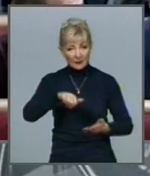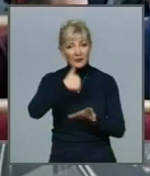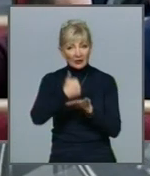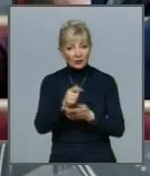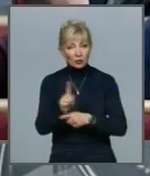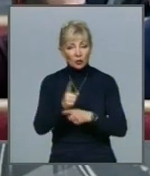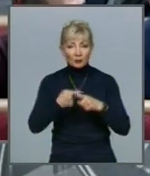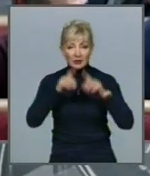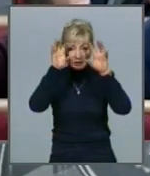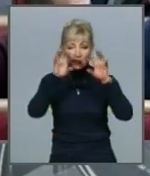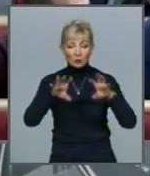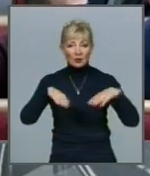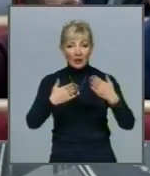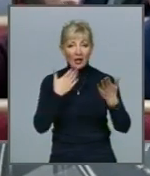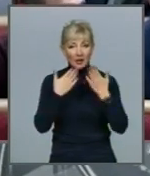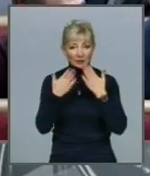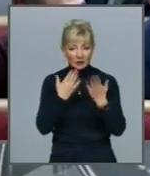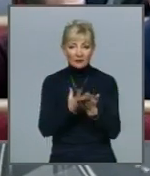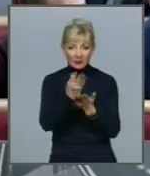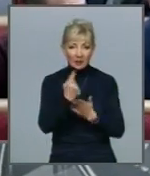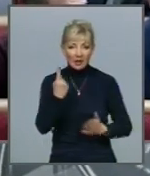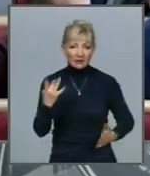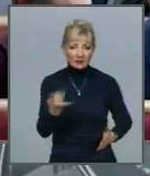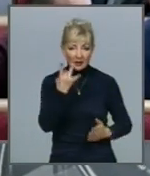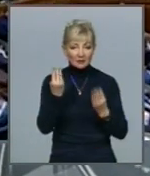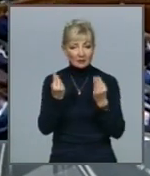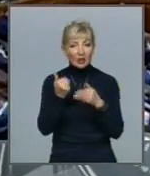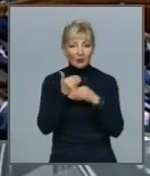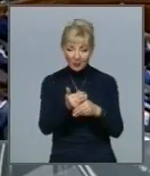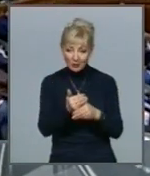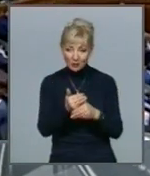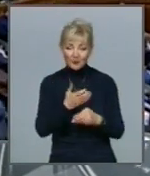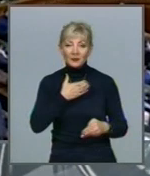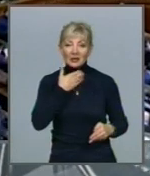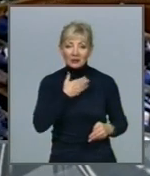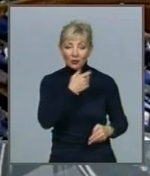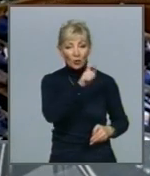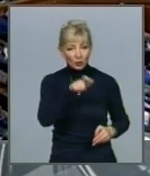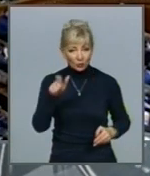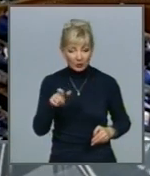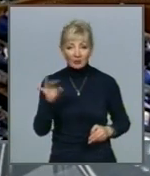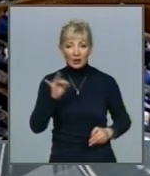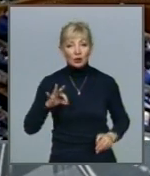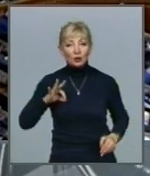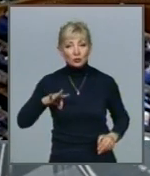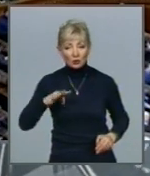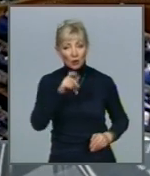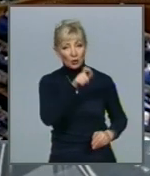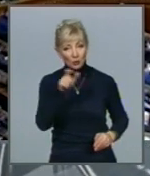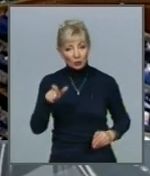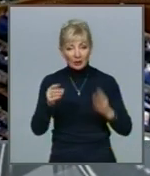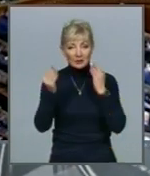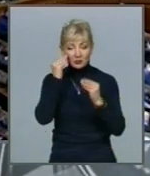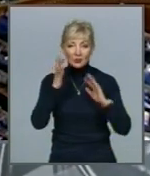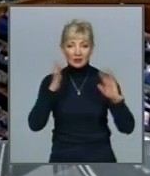цих законопроєктів стосуються виплати єдиноразової матеріальної допомоги застрахованим особам та юридичним особам з метою